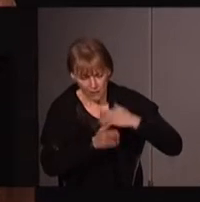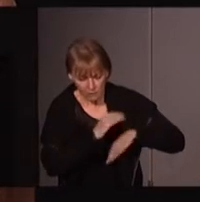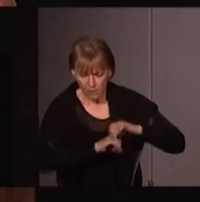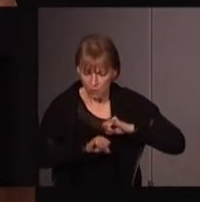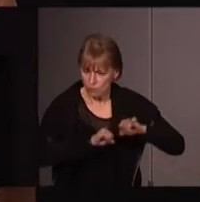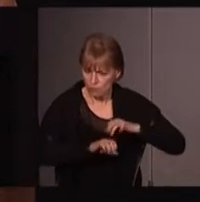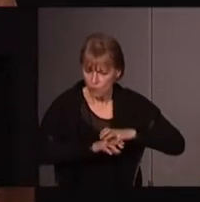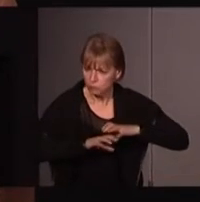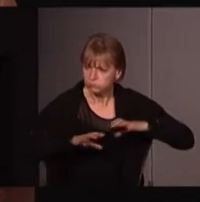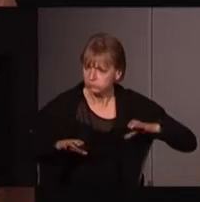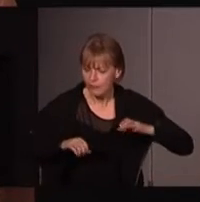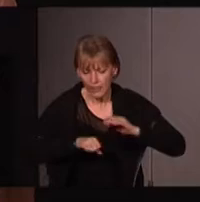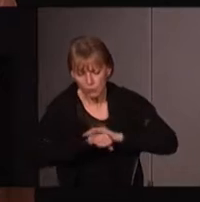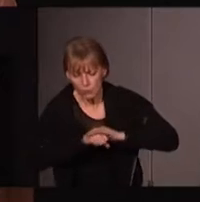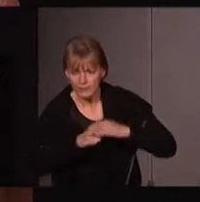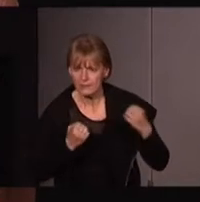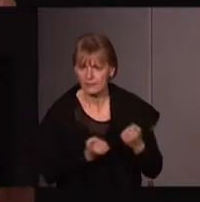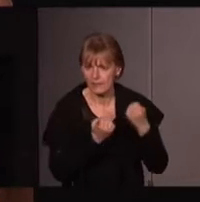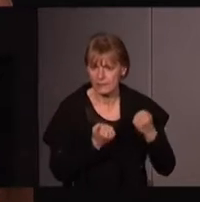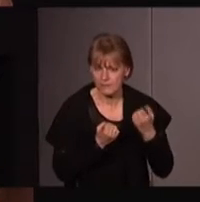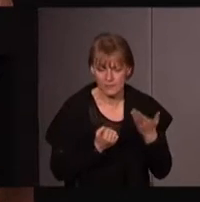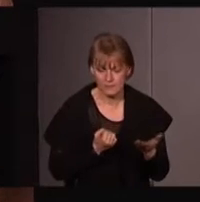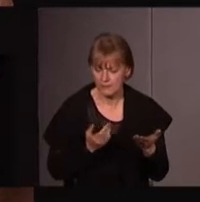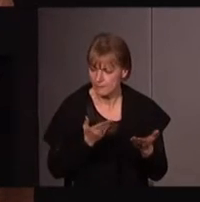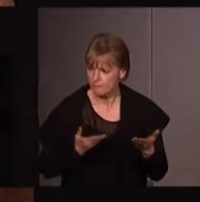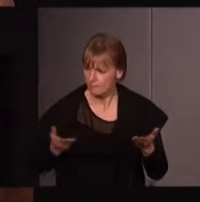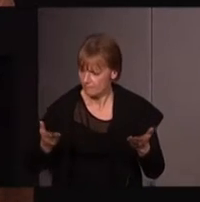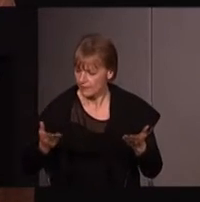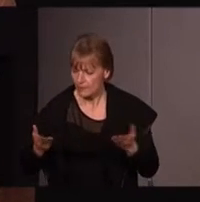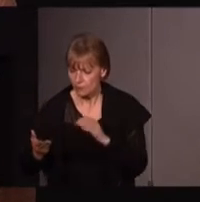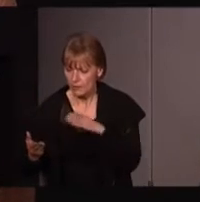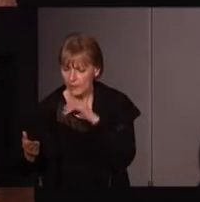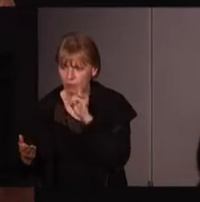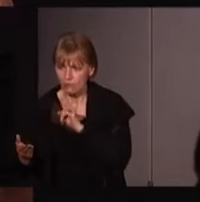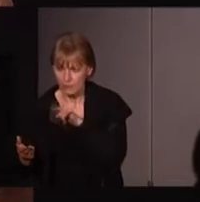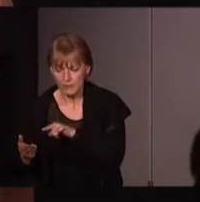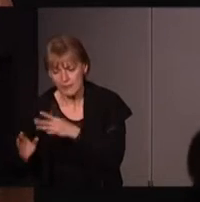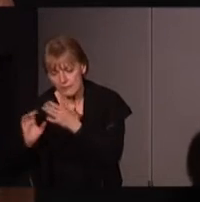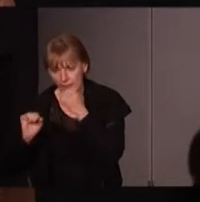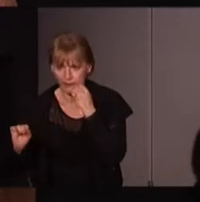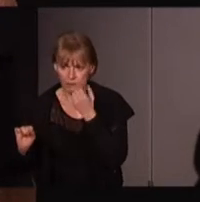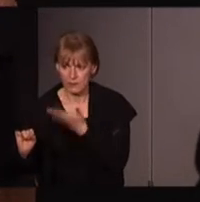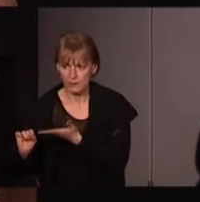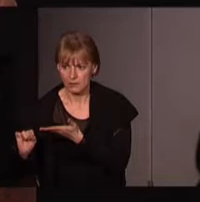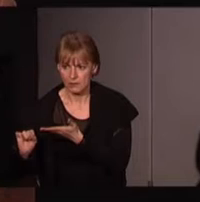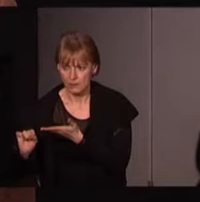encore plus large politique et activiste, et puis, un éco-féminisme académique, et je fais partie de l'académie,